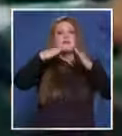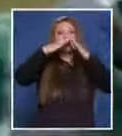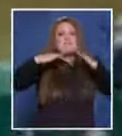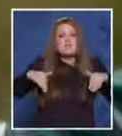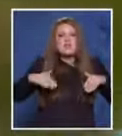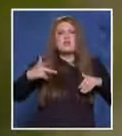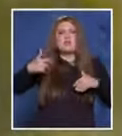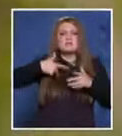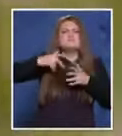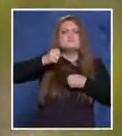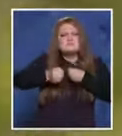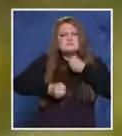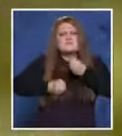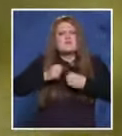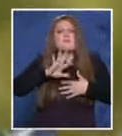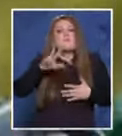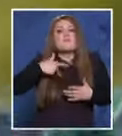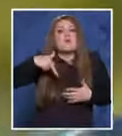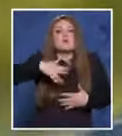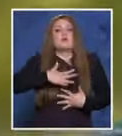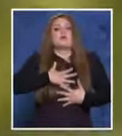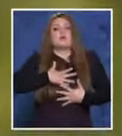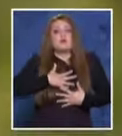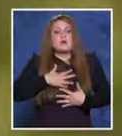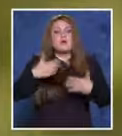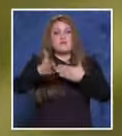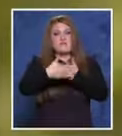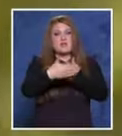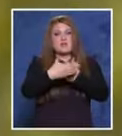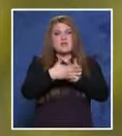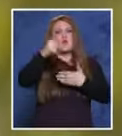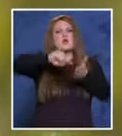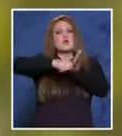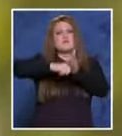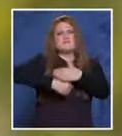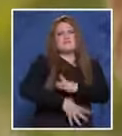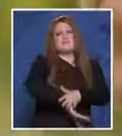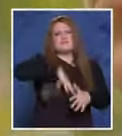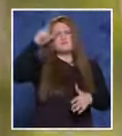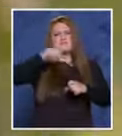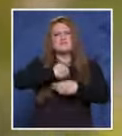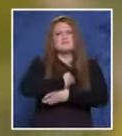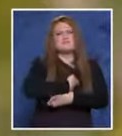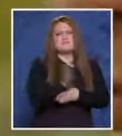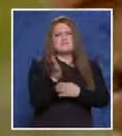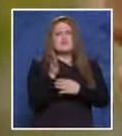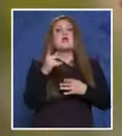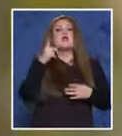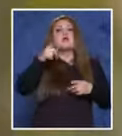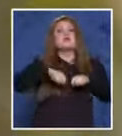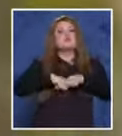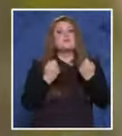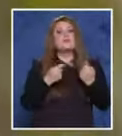е там. Колко е на разстояние. Идвам тук вратата. Открадват ключа, разбиват. Те си седи. Влизам и тук.